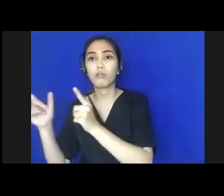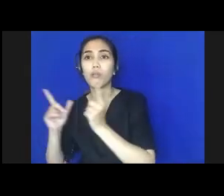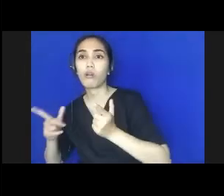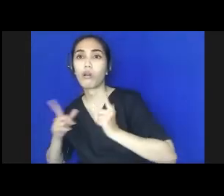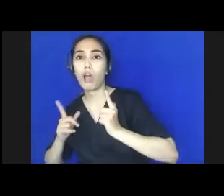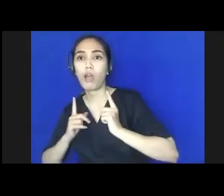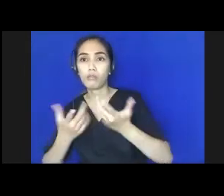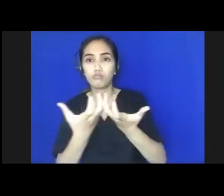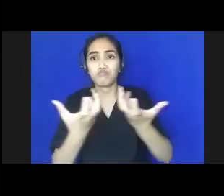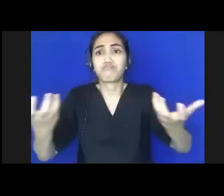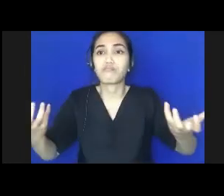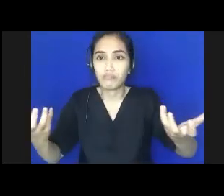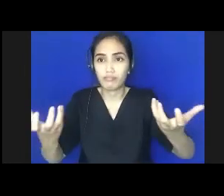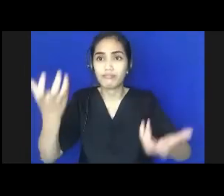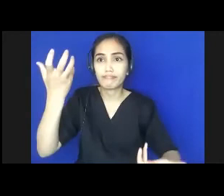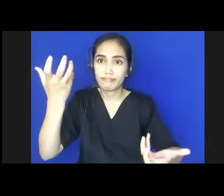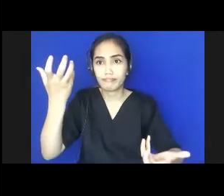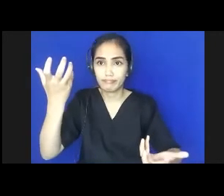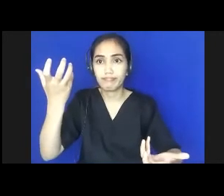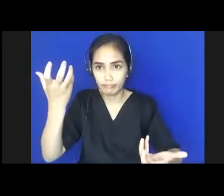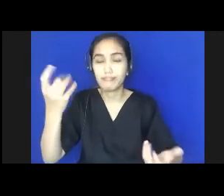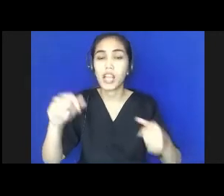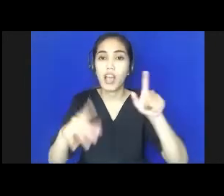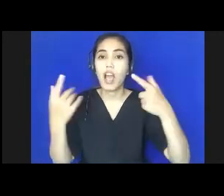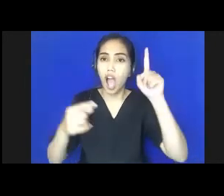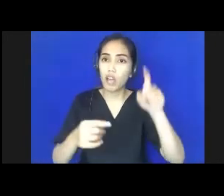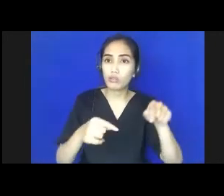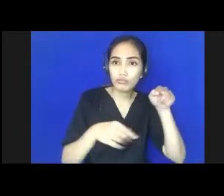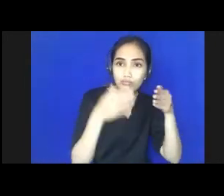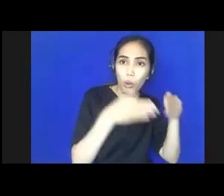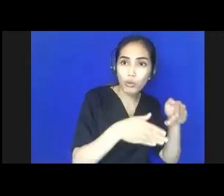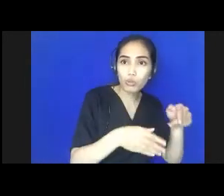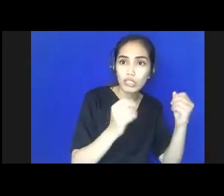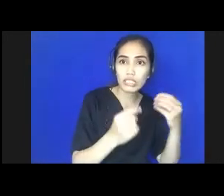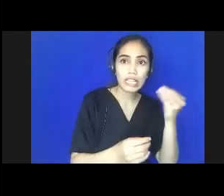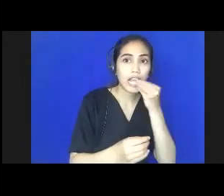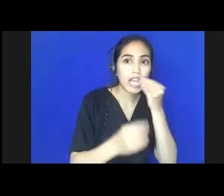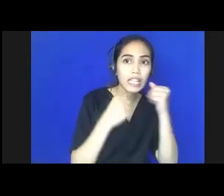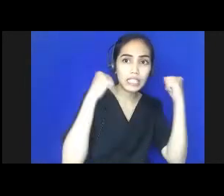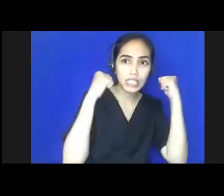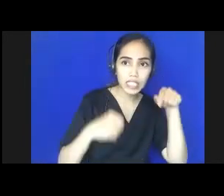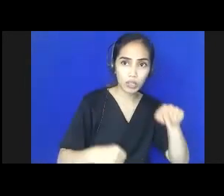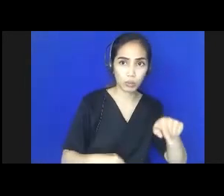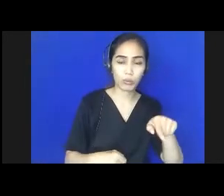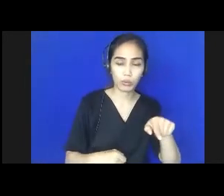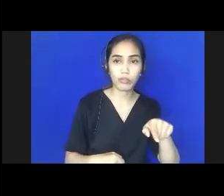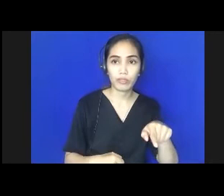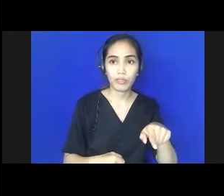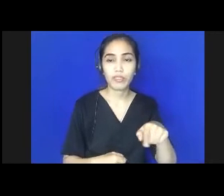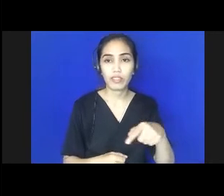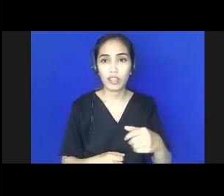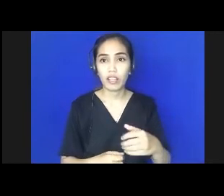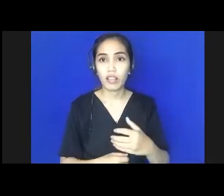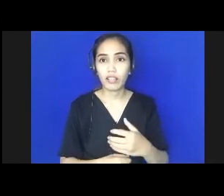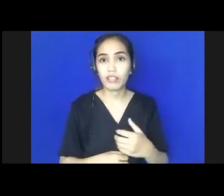Jadi kalau kita bisa mengintegrasikan gizinya kita perhatikan kesehatan berpengaruh walaupun dia miskin tapi aksinya kepada paut bisa